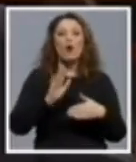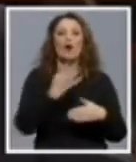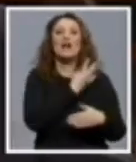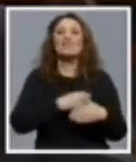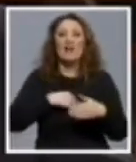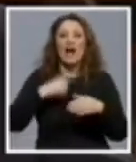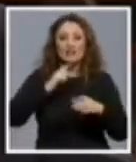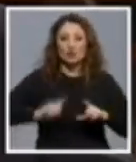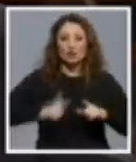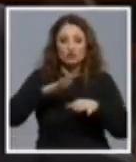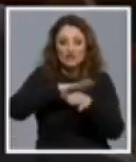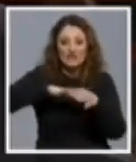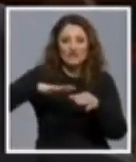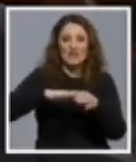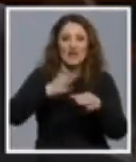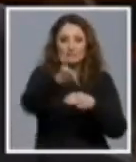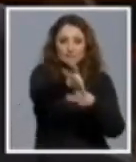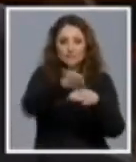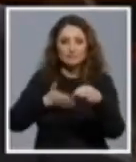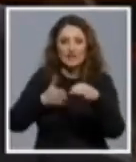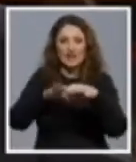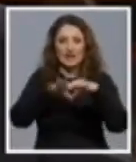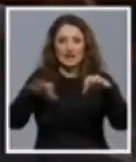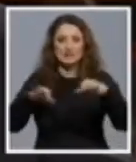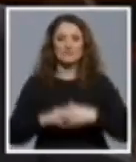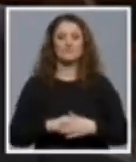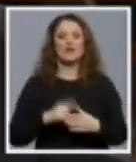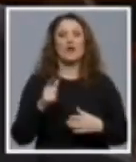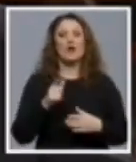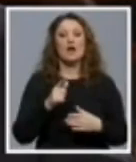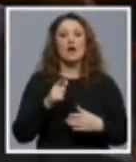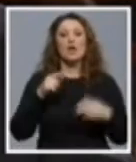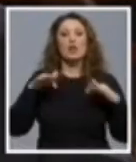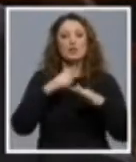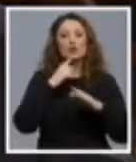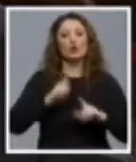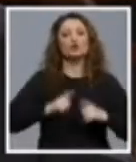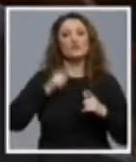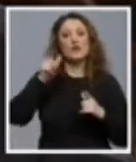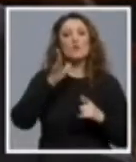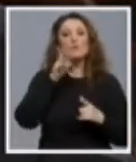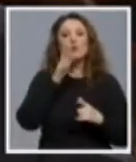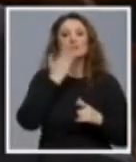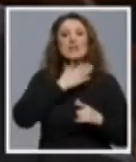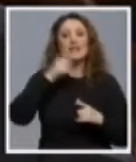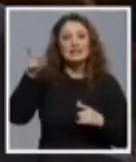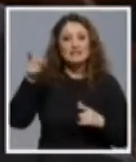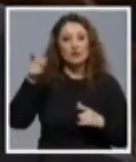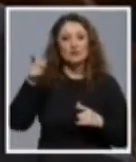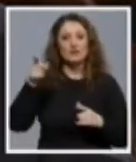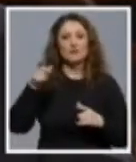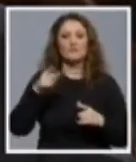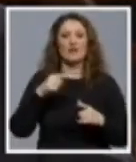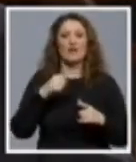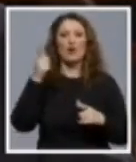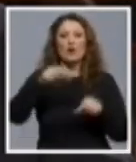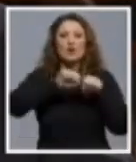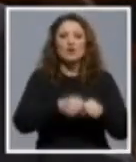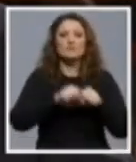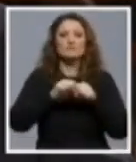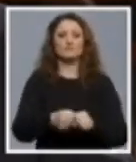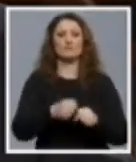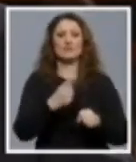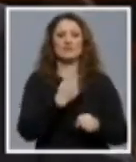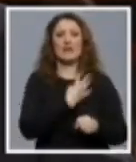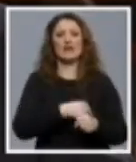Dakle, oni koji su kazali da je Hrvatski narod, da je Jaspora u BiH, što prvi put u povijesti, to su pravi nepretili Hrvatskog naroda, ruštelji Hrvatskih